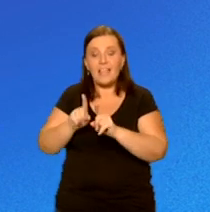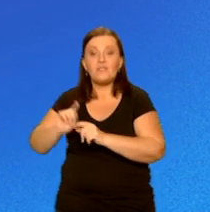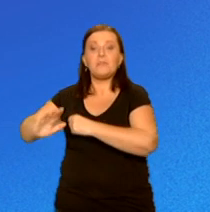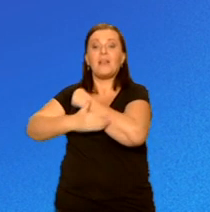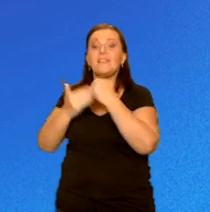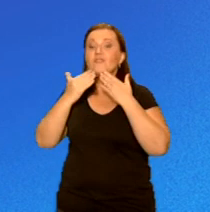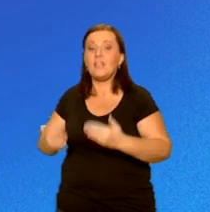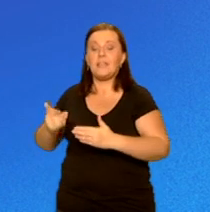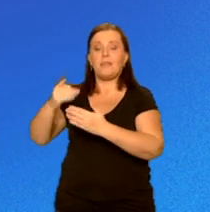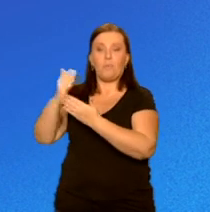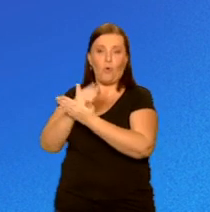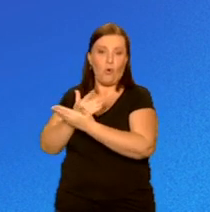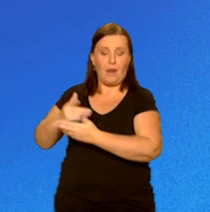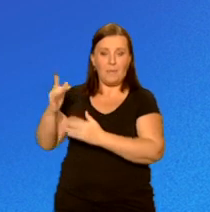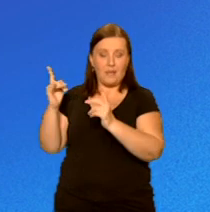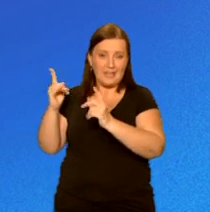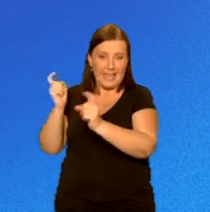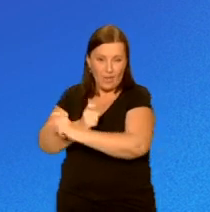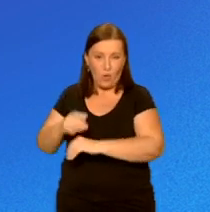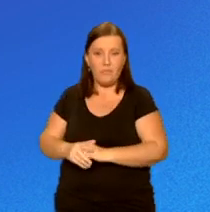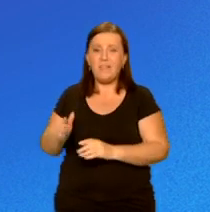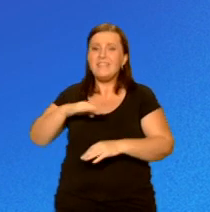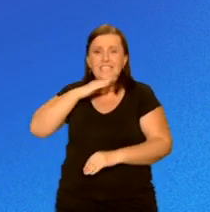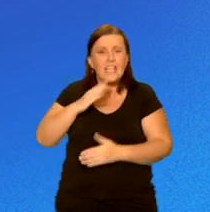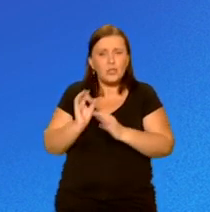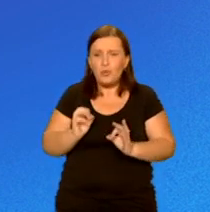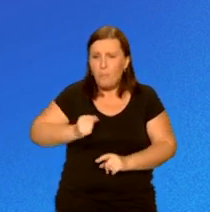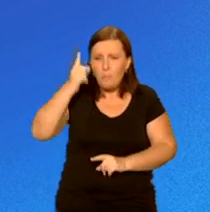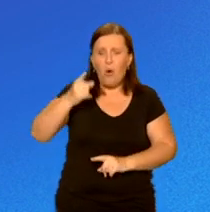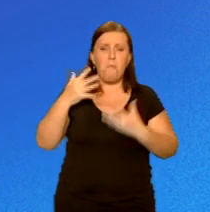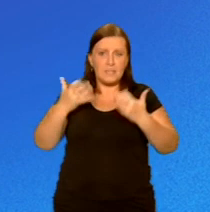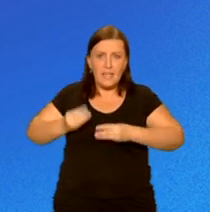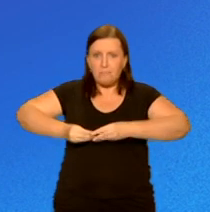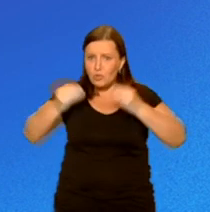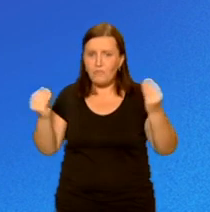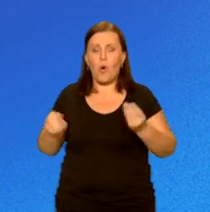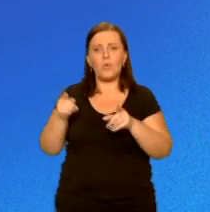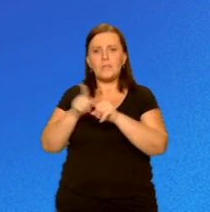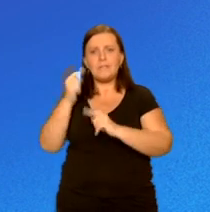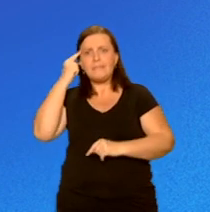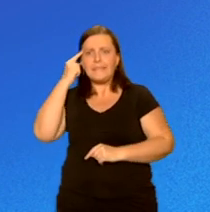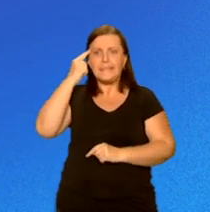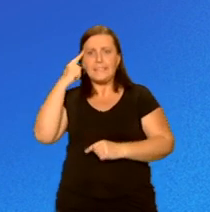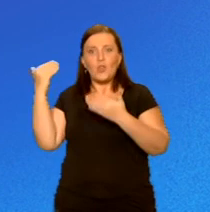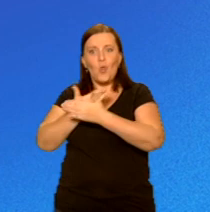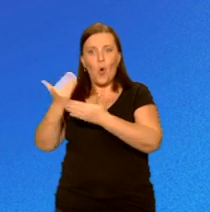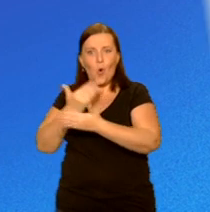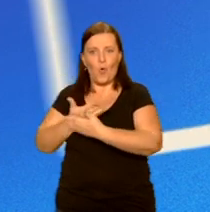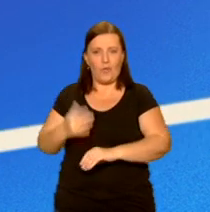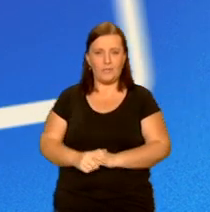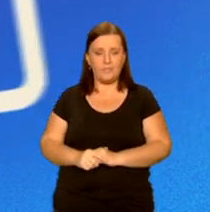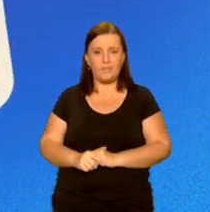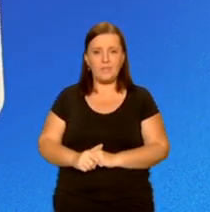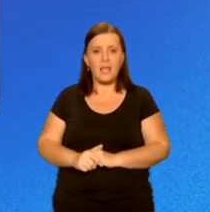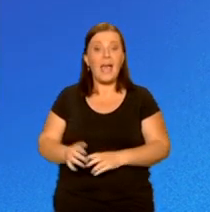Wystarczy dobry pomysł, chęć rozwoju i proinnowacyjne podejście do rozwijania biznesu. Aktualne